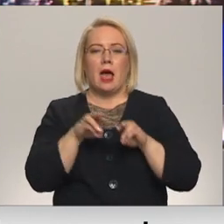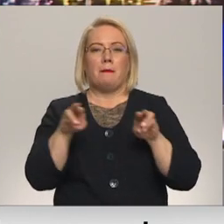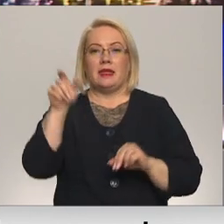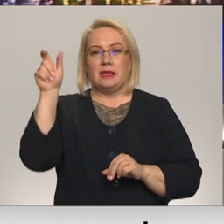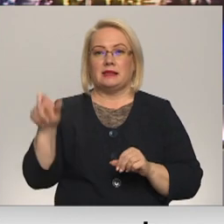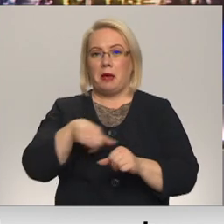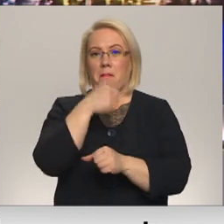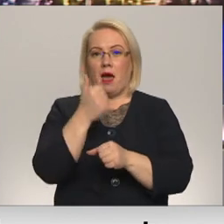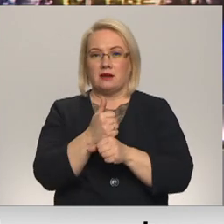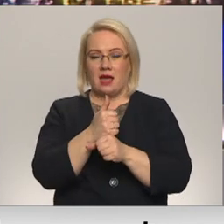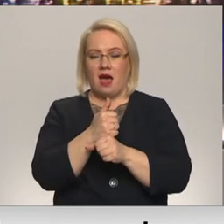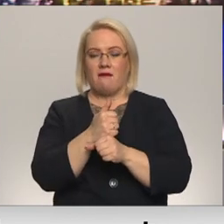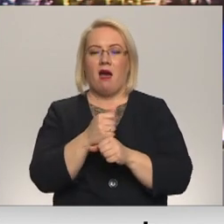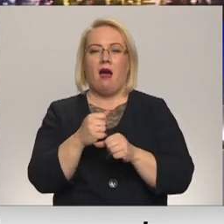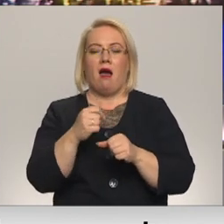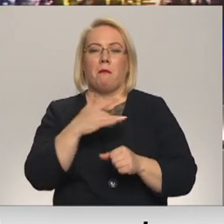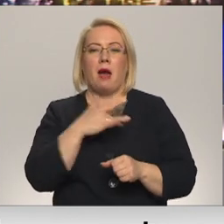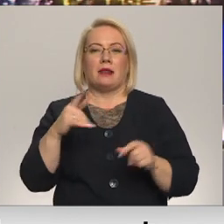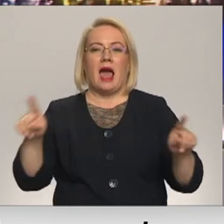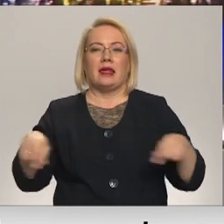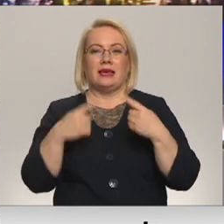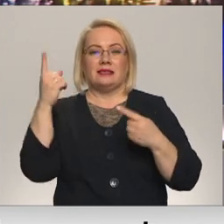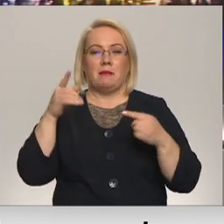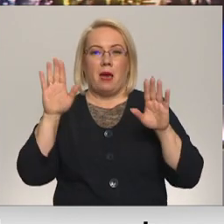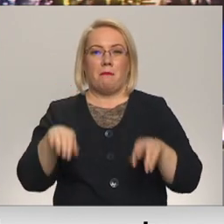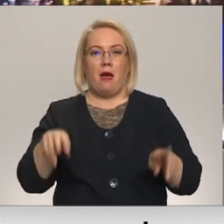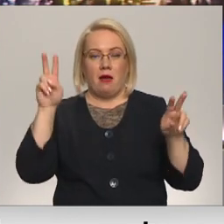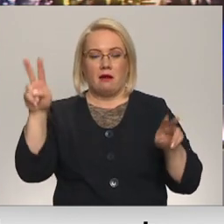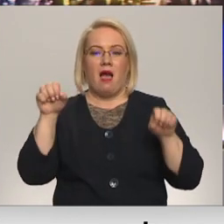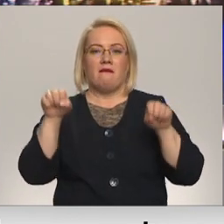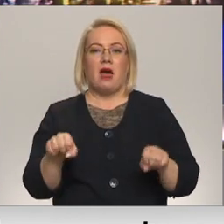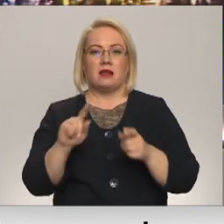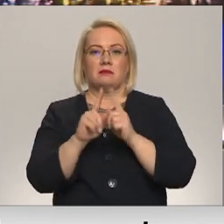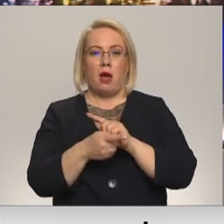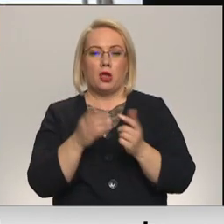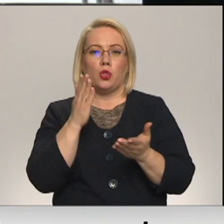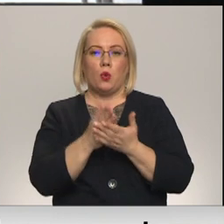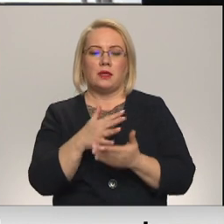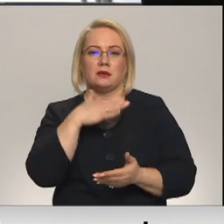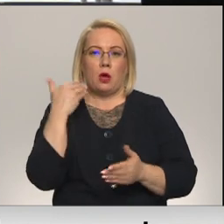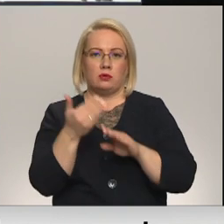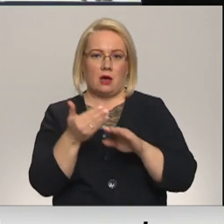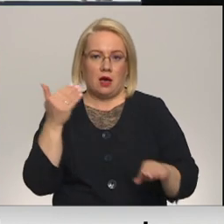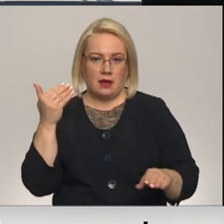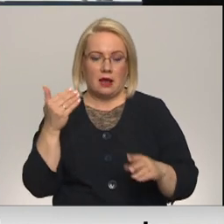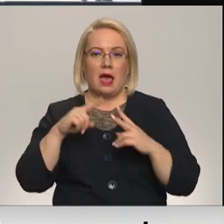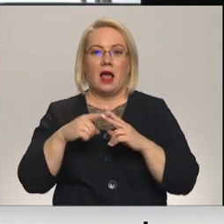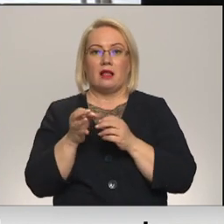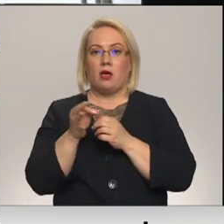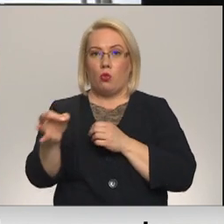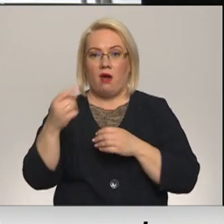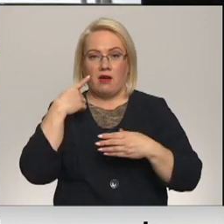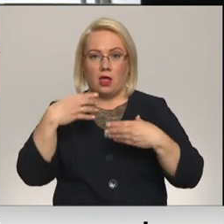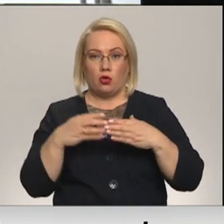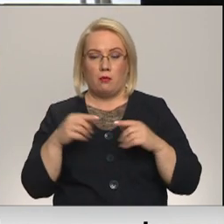attīstībai par Jelgavas novada deputāti gan uzskata, ka varas maiņa notikšot daudz ātrāk. Jelgavas novada domas